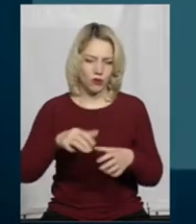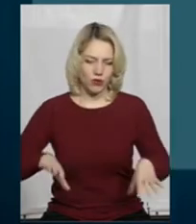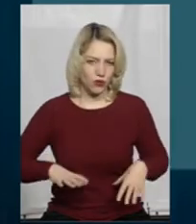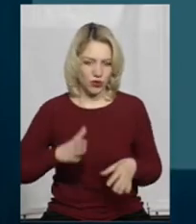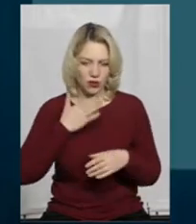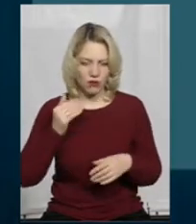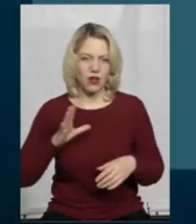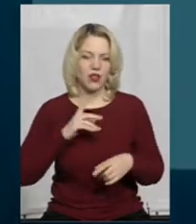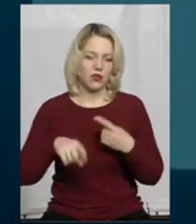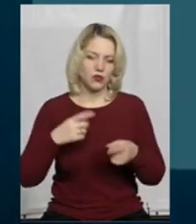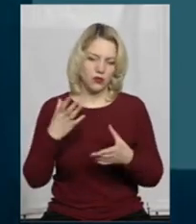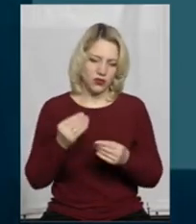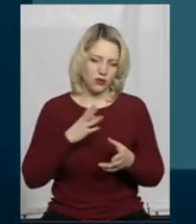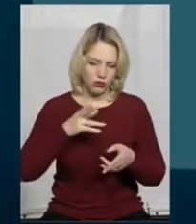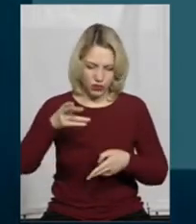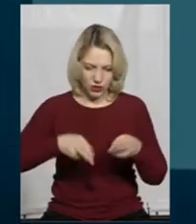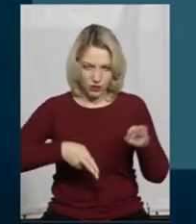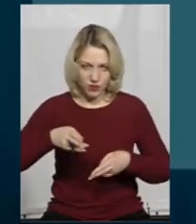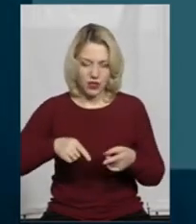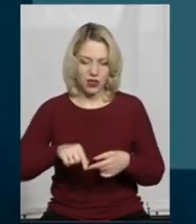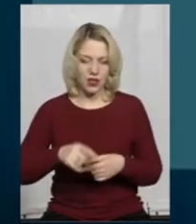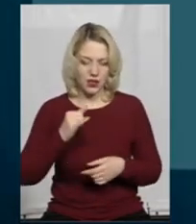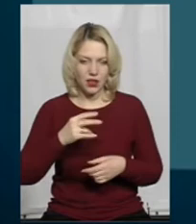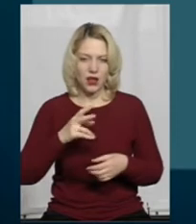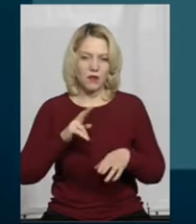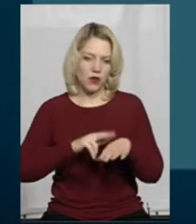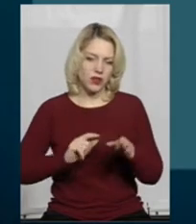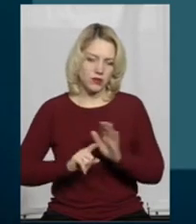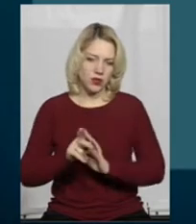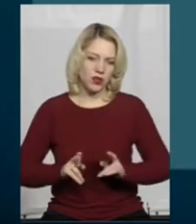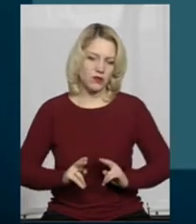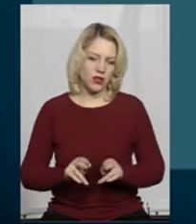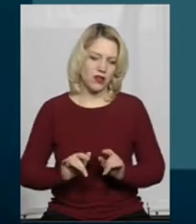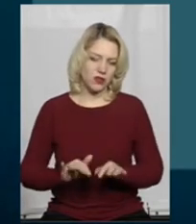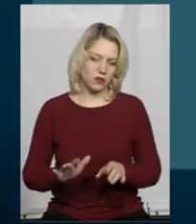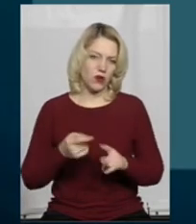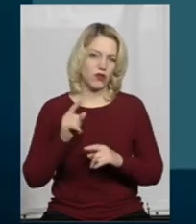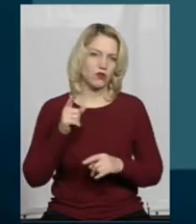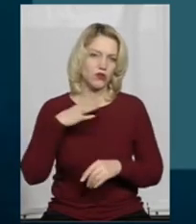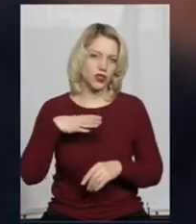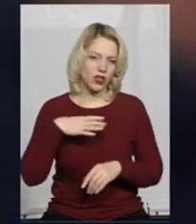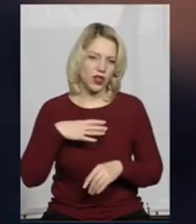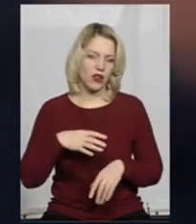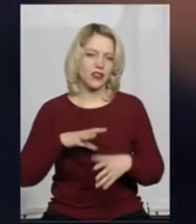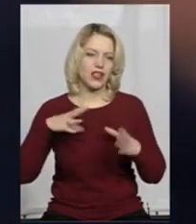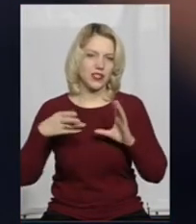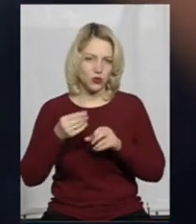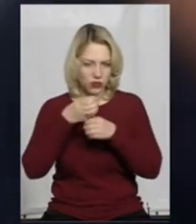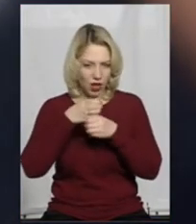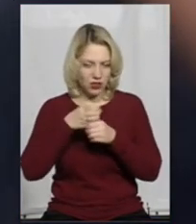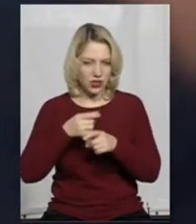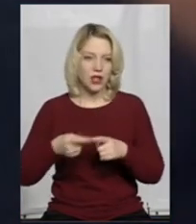тіла. Ситуація зараз така, поліція не відкрила кримінальну справу, бо вони чекають результатів ветеринарної служби. Слідча